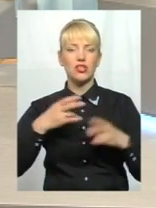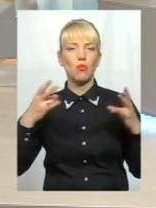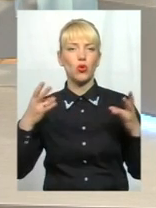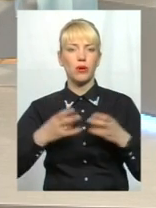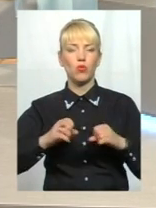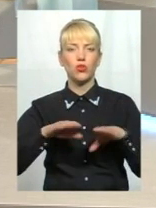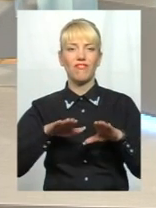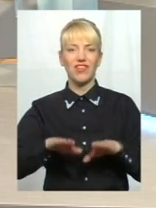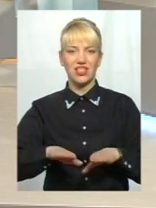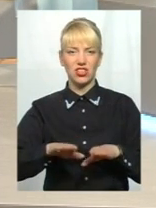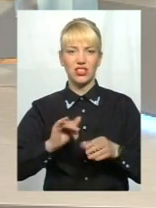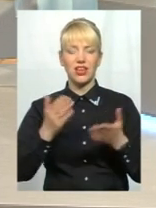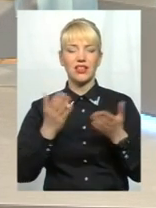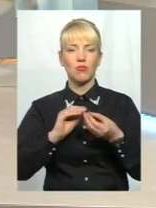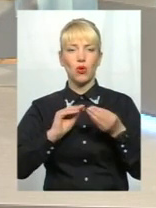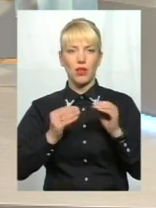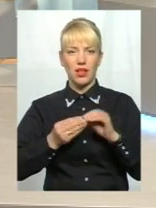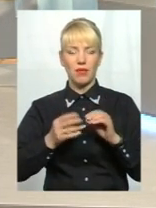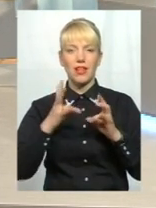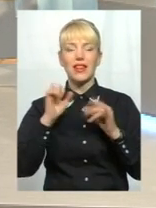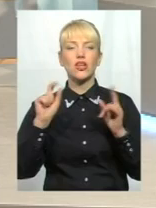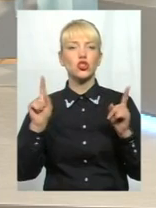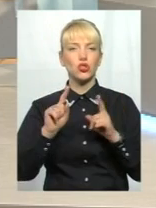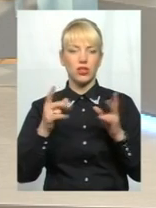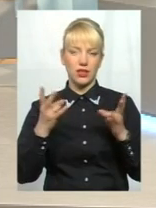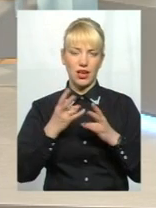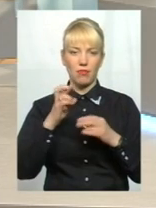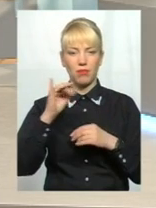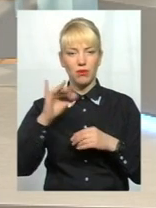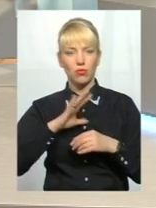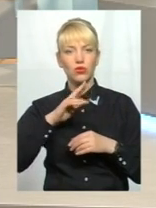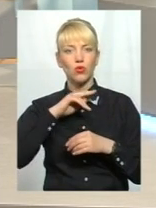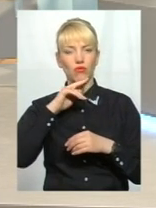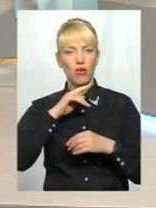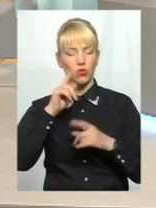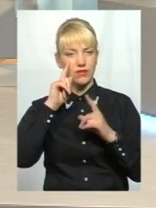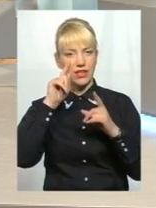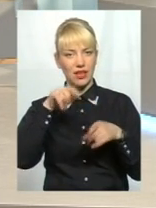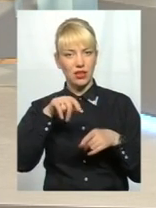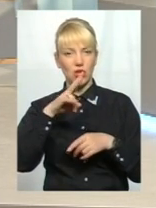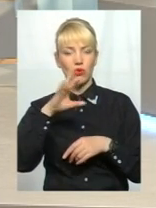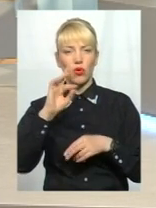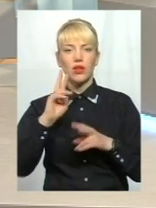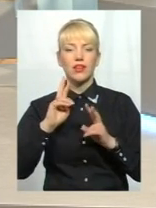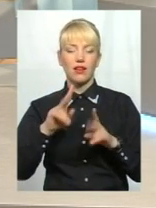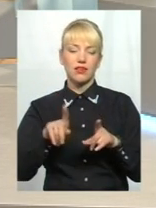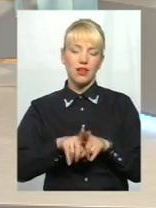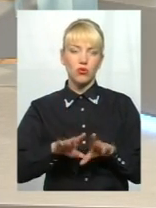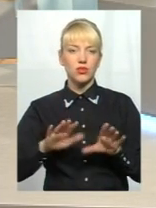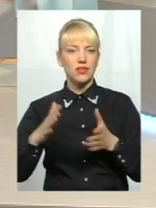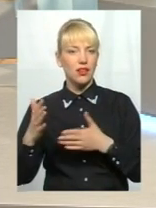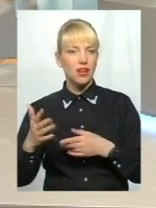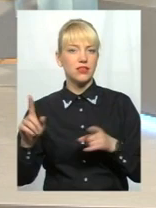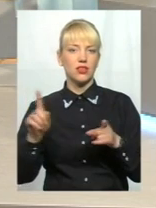вирішення? Які проблеми? На що варто було б звертати увагу? Але так якось складається, що